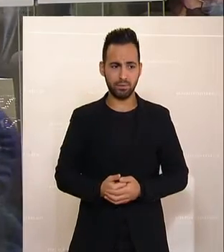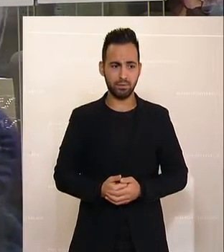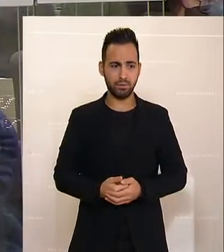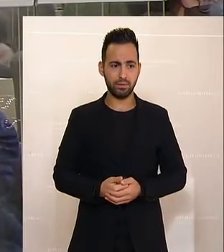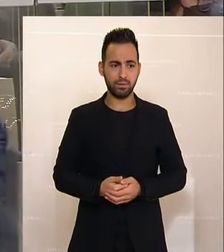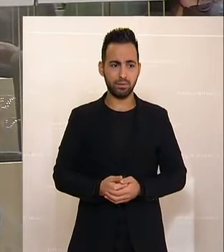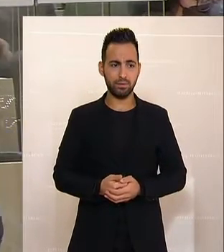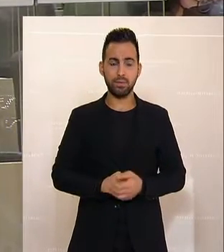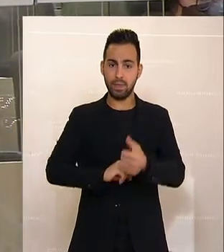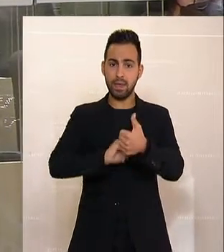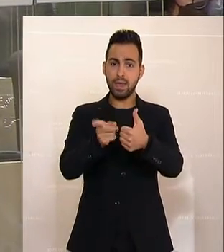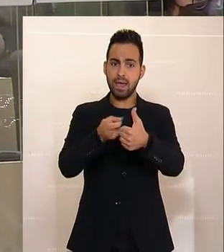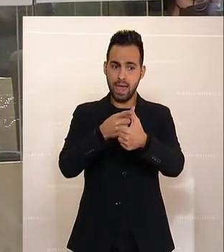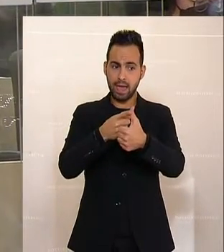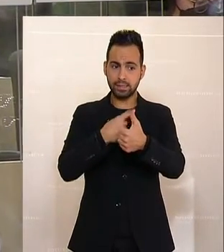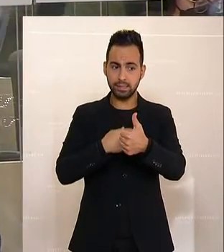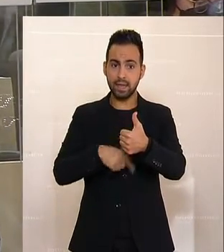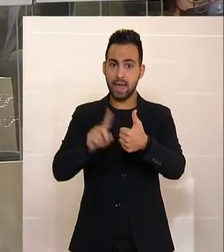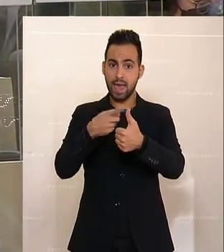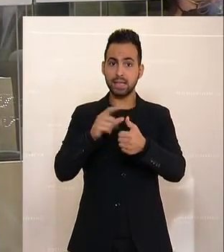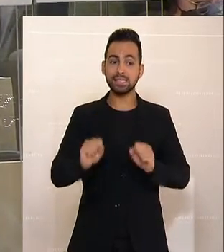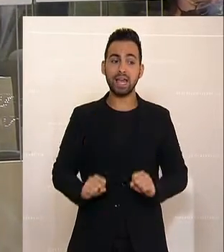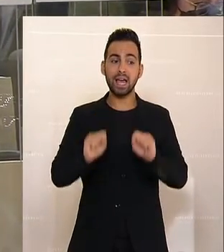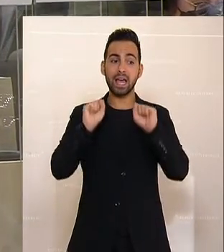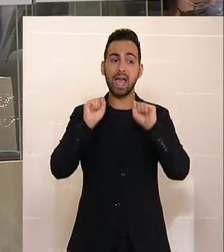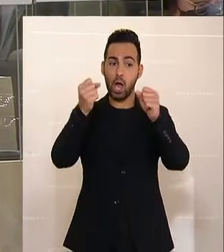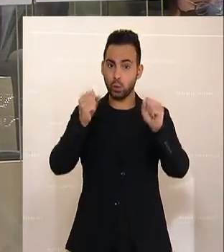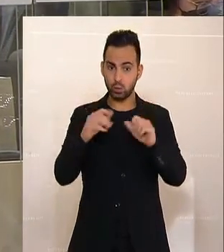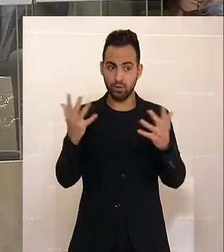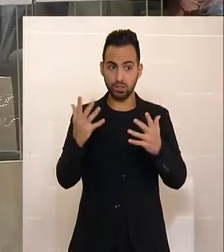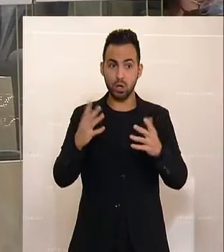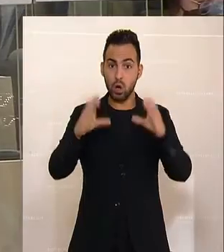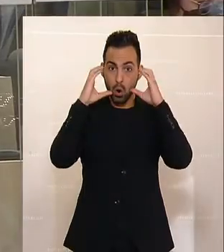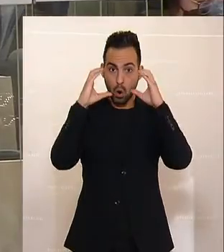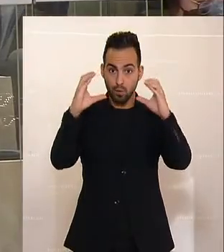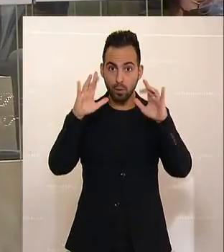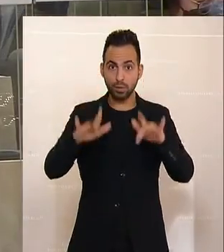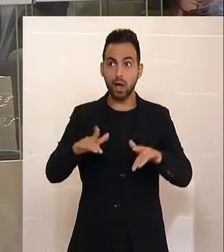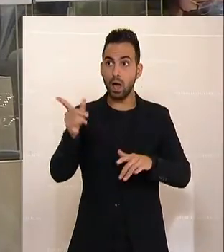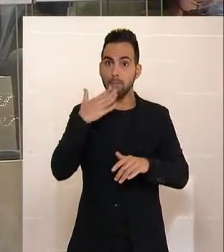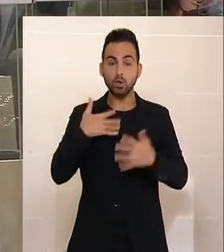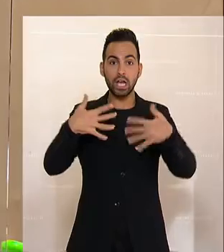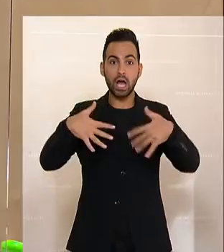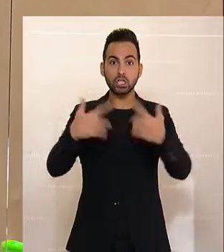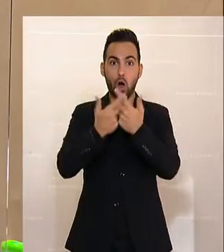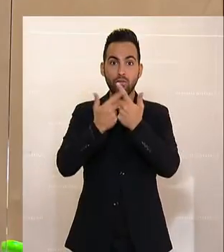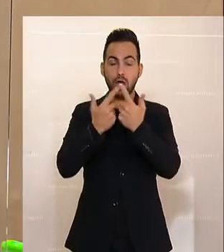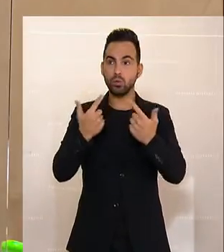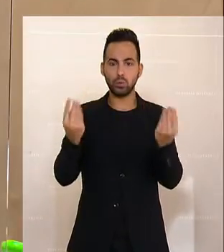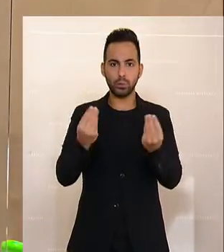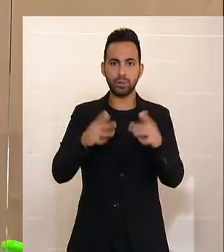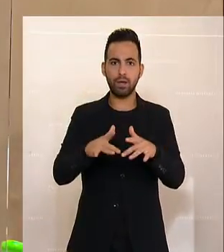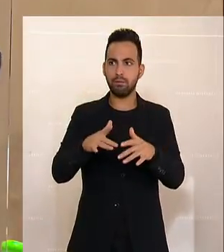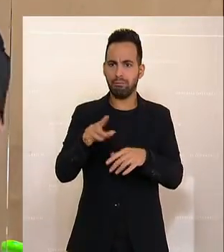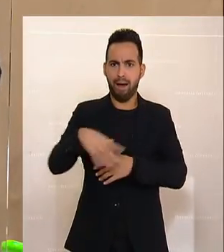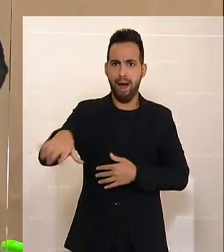Die erste Reaktion war, weil die ÖVP eine rasche Aufklärung wollte, weil sie ja alle